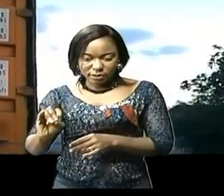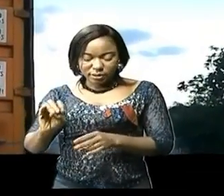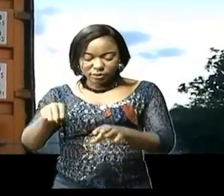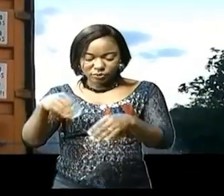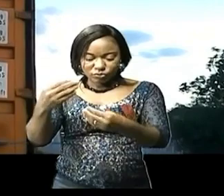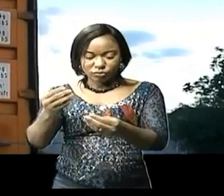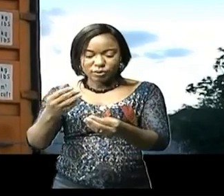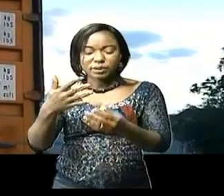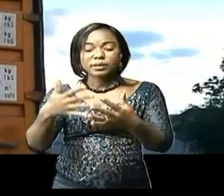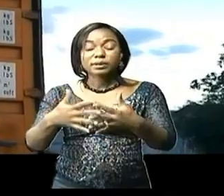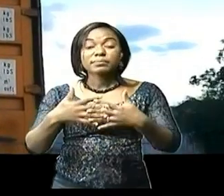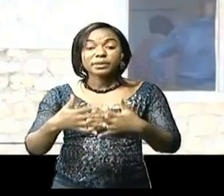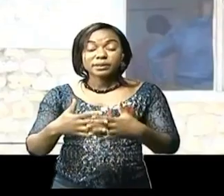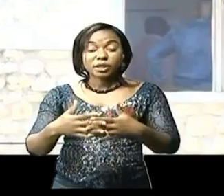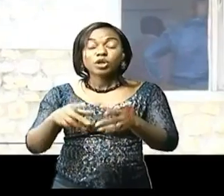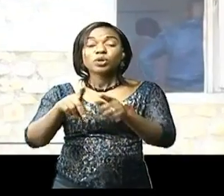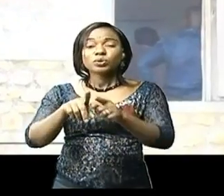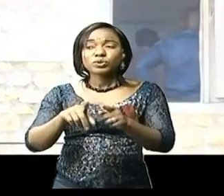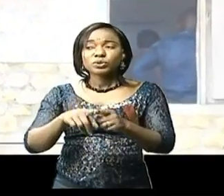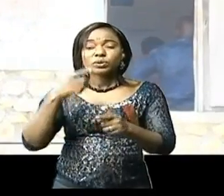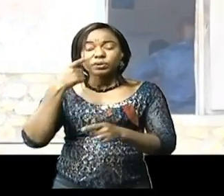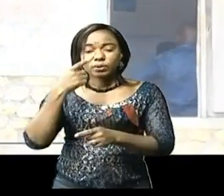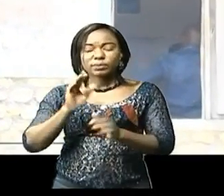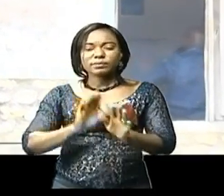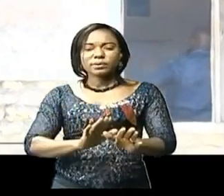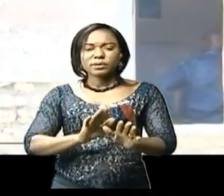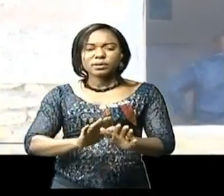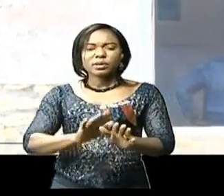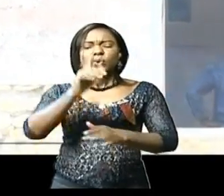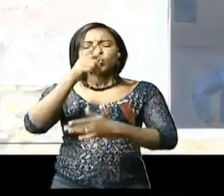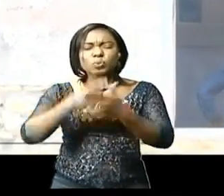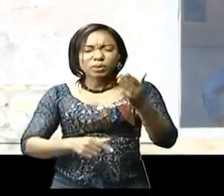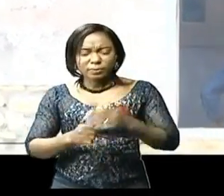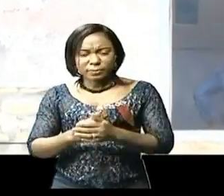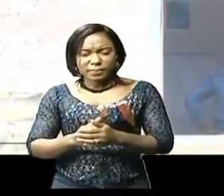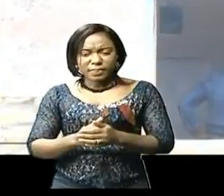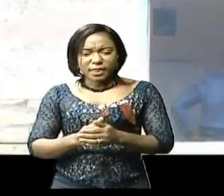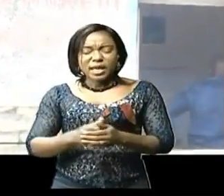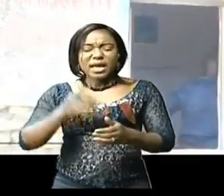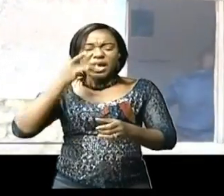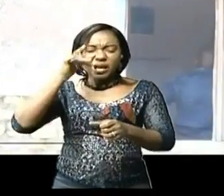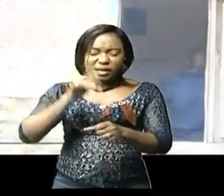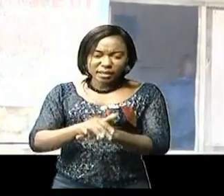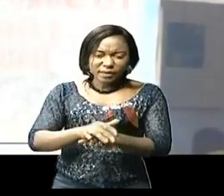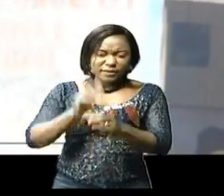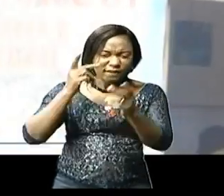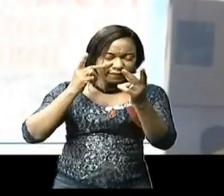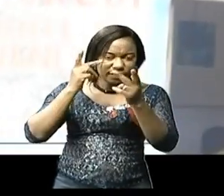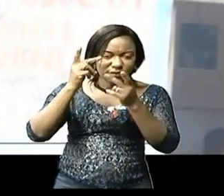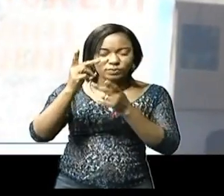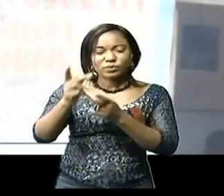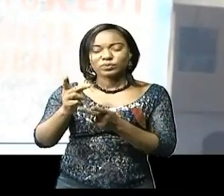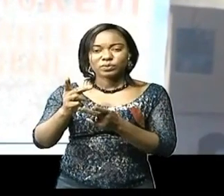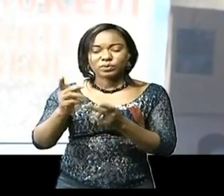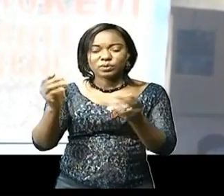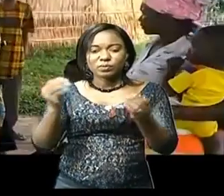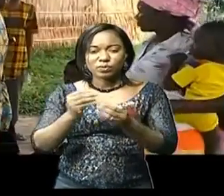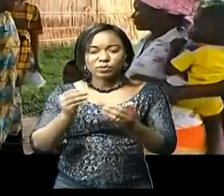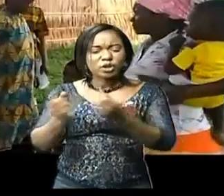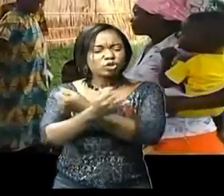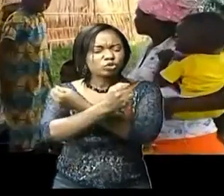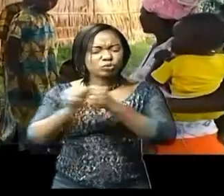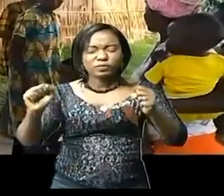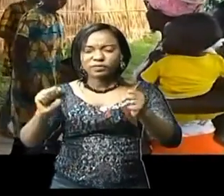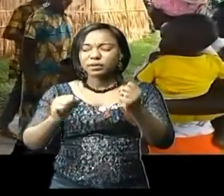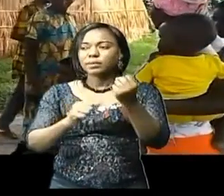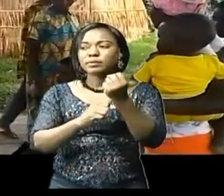faire une idée sur les défis qui les attendent, dont la matérialisation de cette vision, celle de sauver des vies